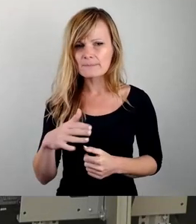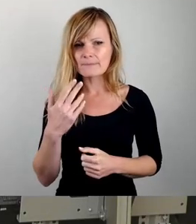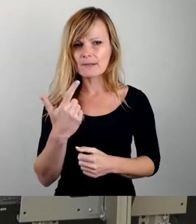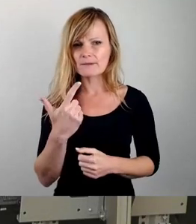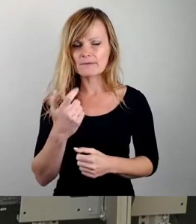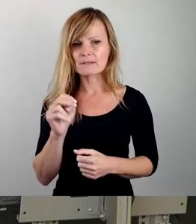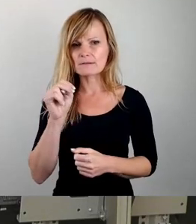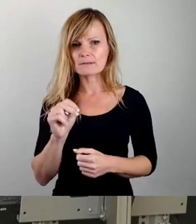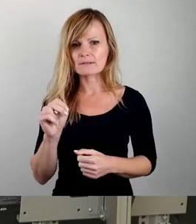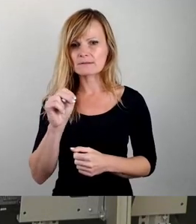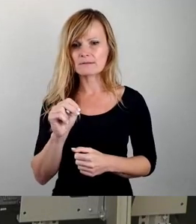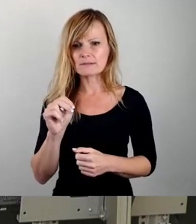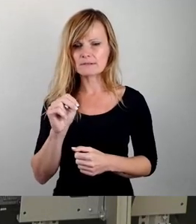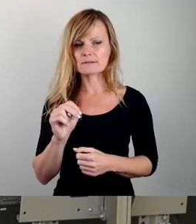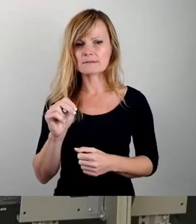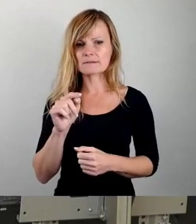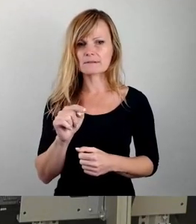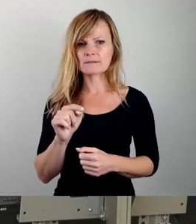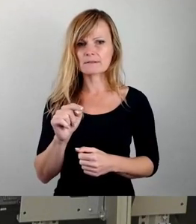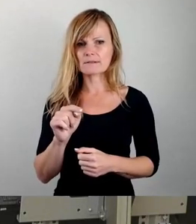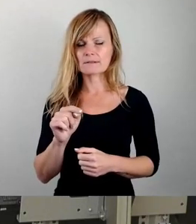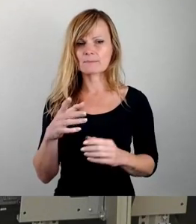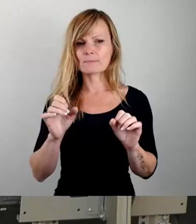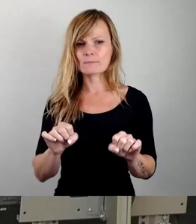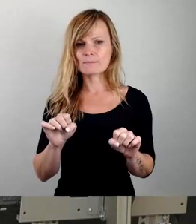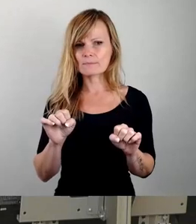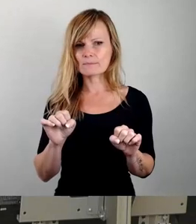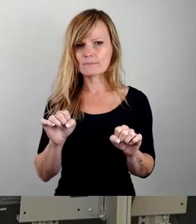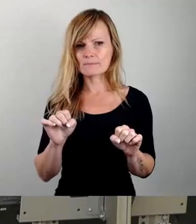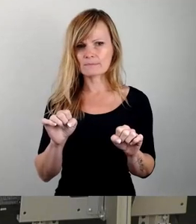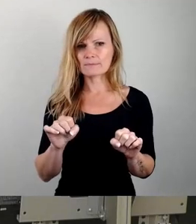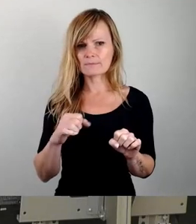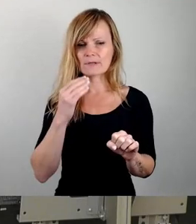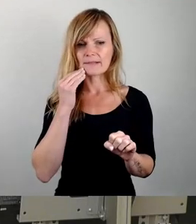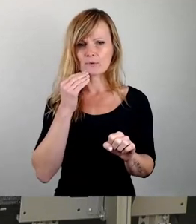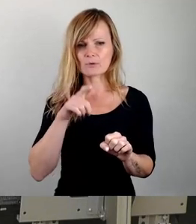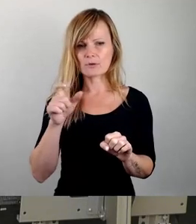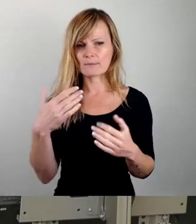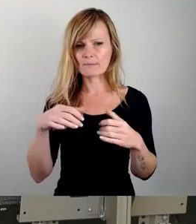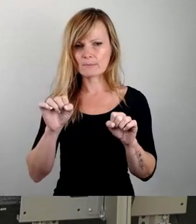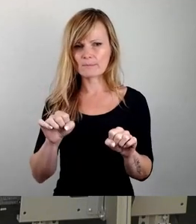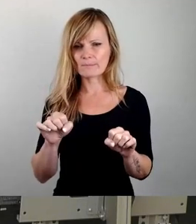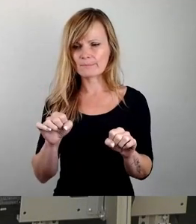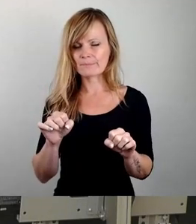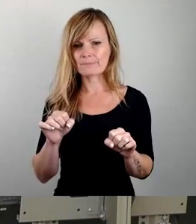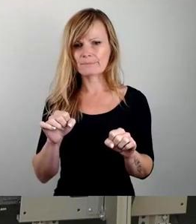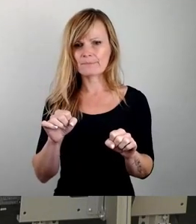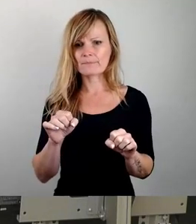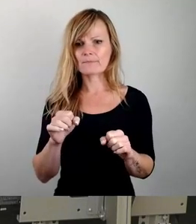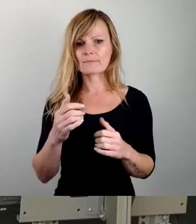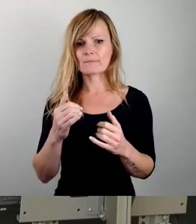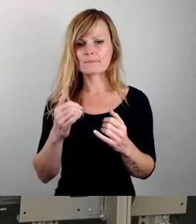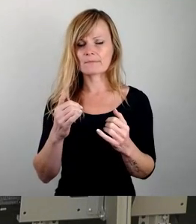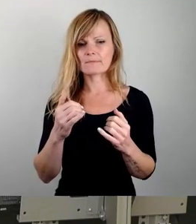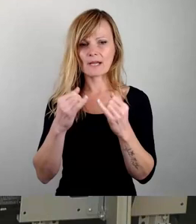fragt der Stadtbezirksbeirat Leuben die Möglichkeit der Anbauung, der Raumung einer Einwohnerversammlung, zur Erörterung der Einrichtung und des Betriebes